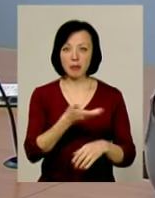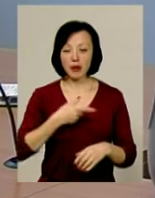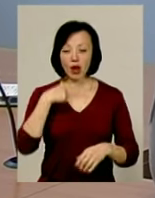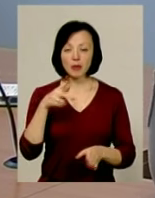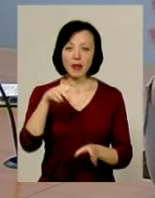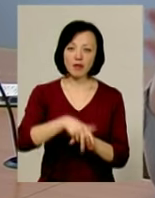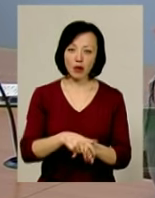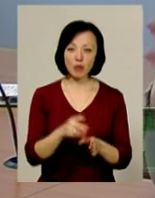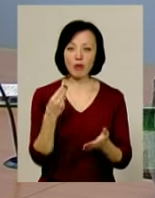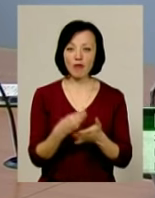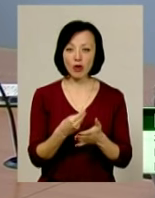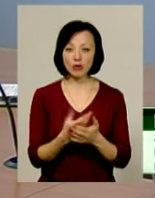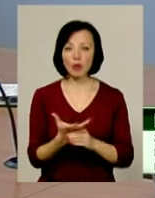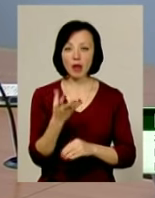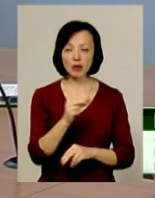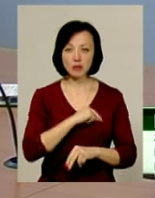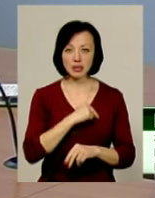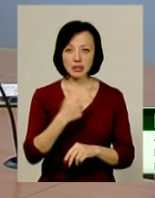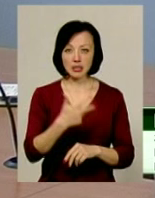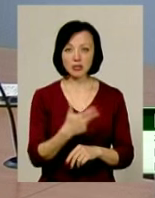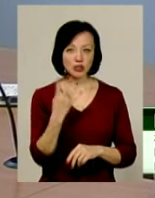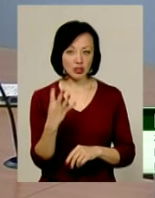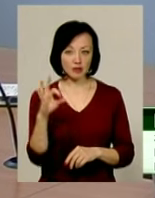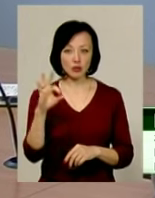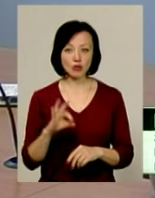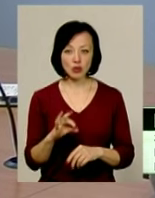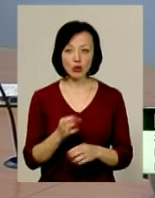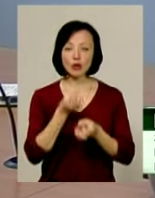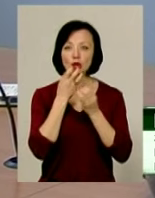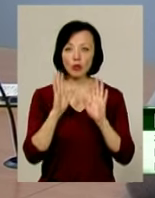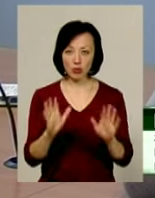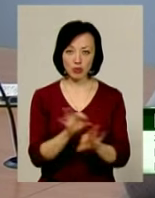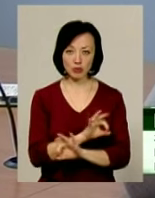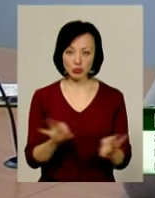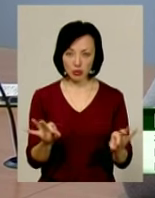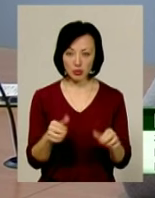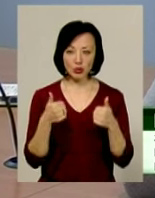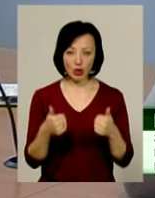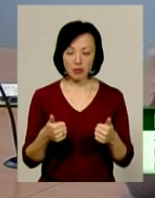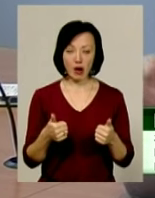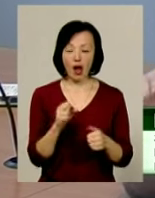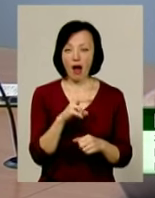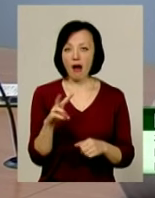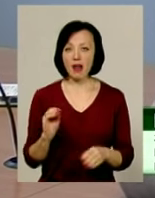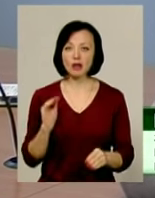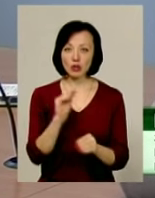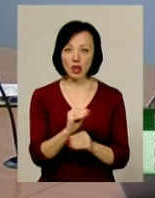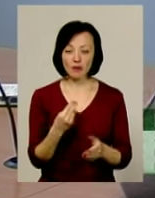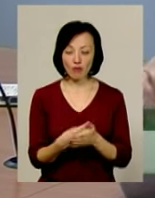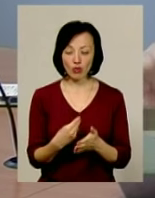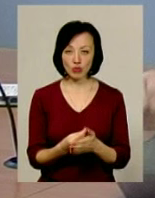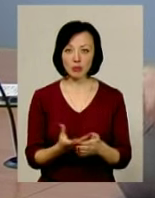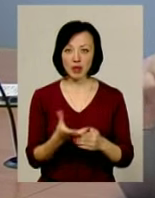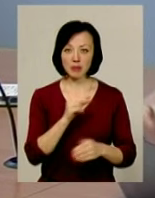навантаження по фонду оплати праці сьогодні 34 відсотки. Добре, супер, окей, це добре. Але додайте до фонду